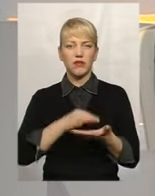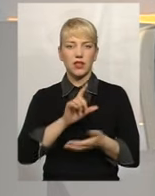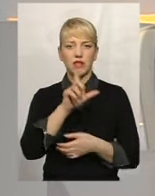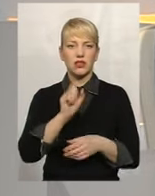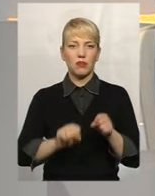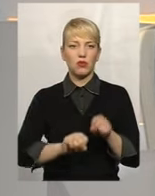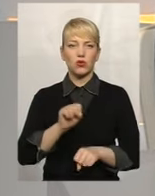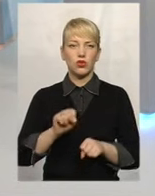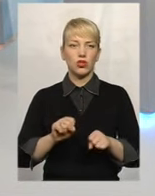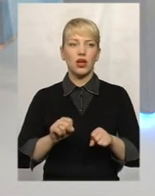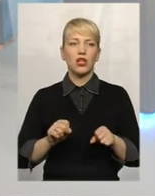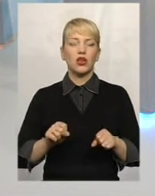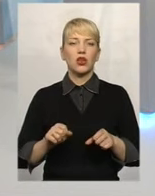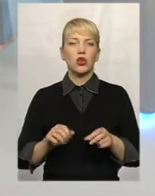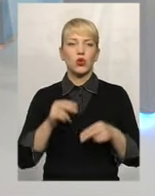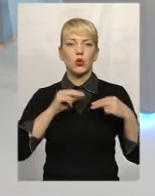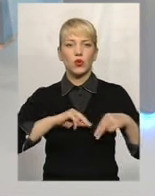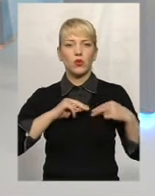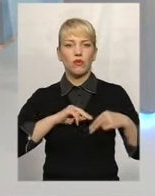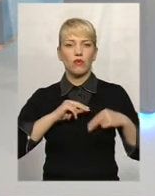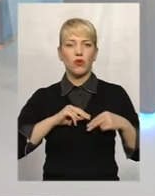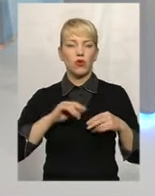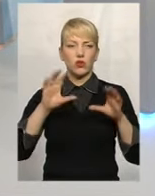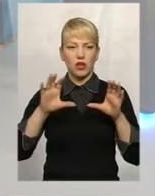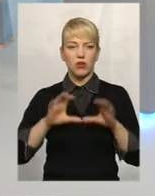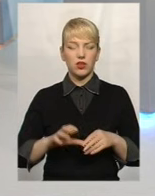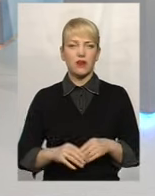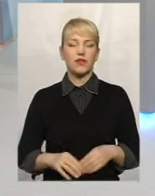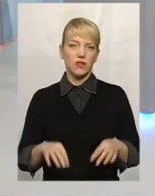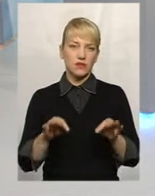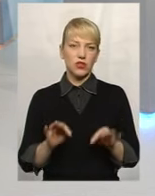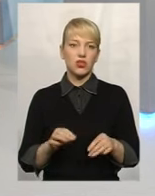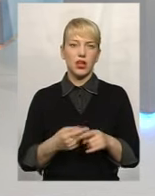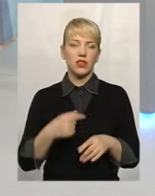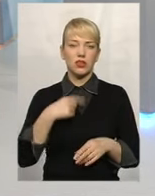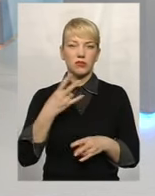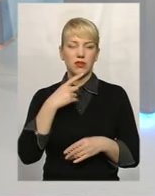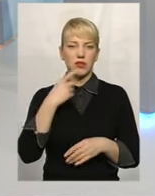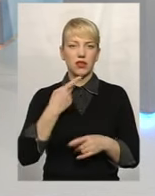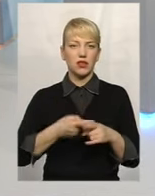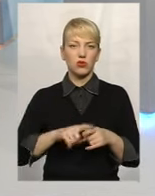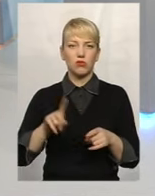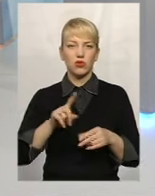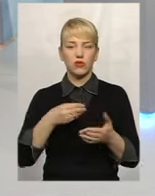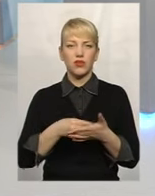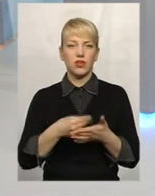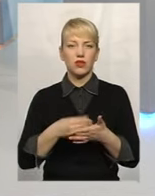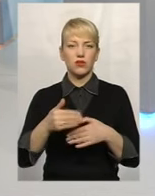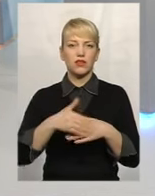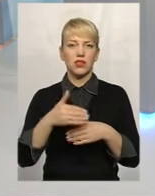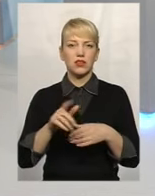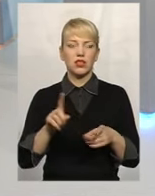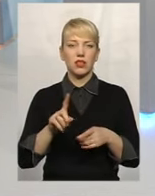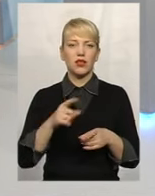порушення трудового законодавства? Звичайно. Слід наголосити на тому, що ці фінансові санкції, про які ми